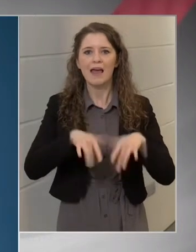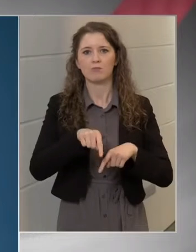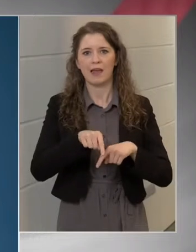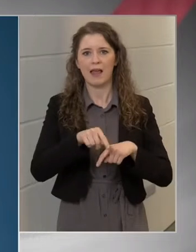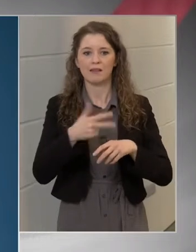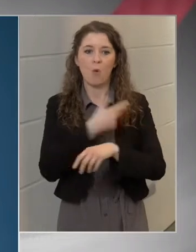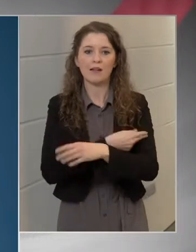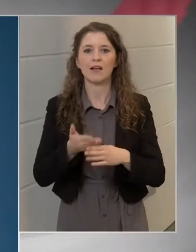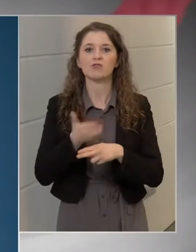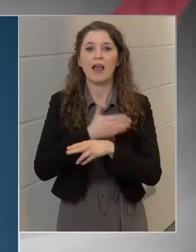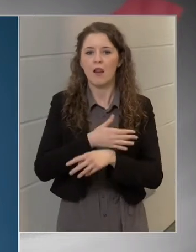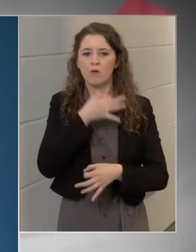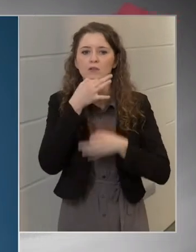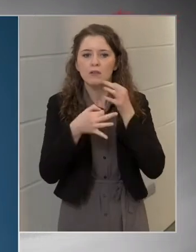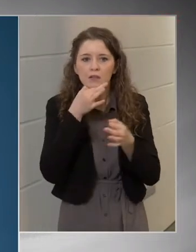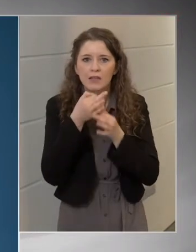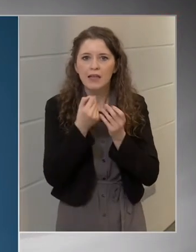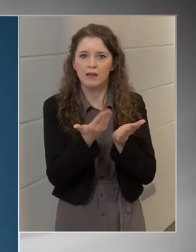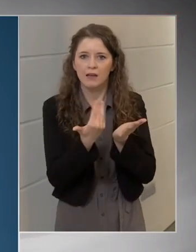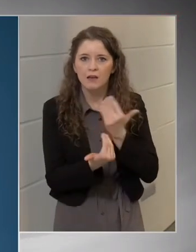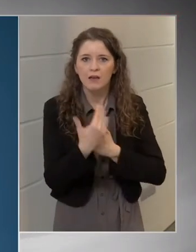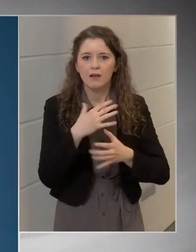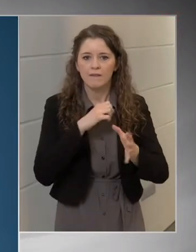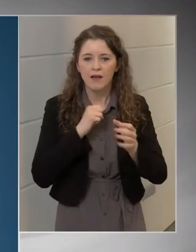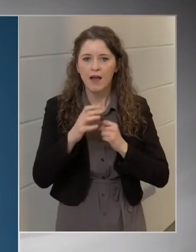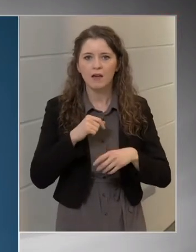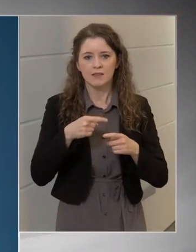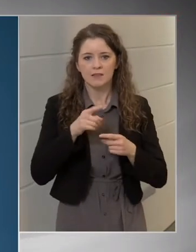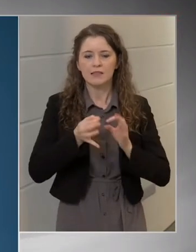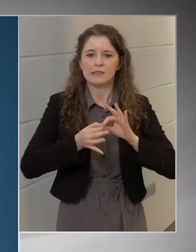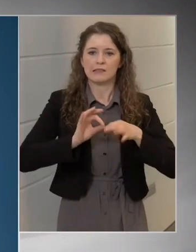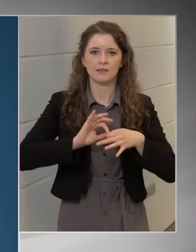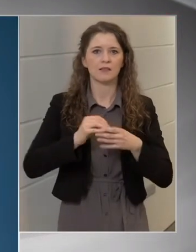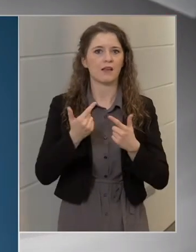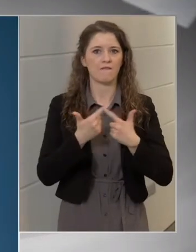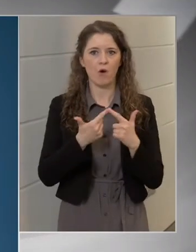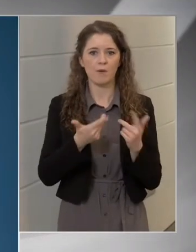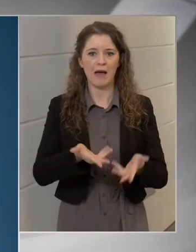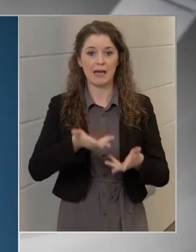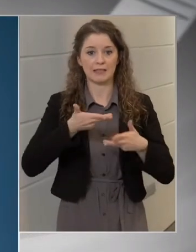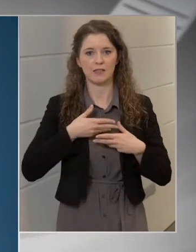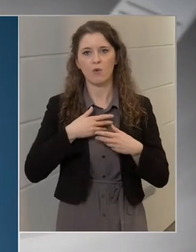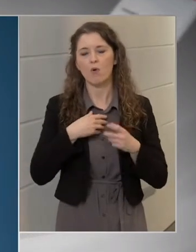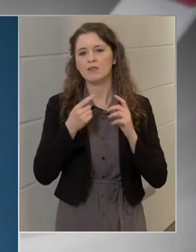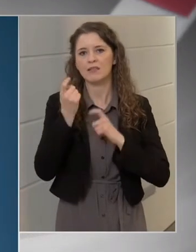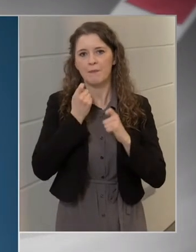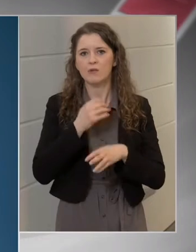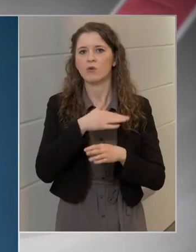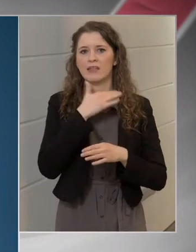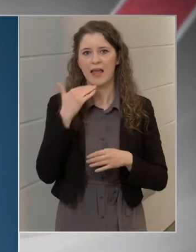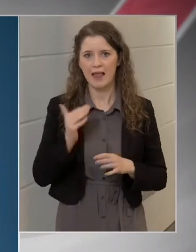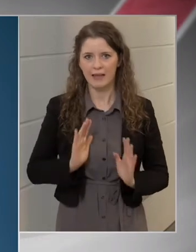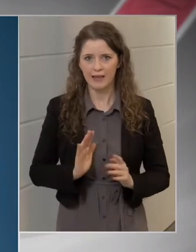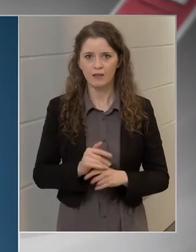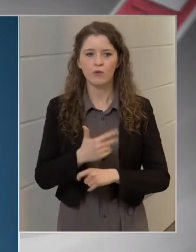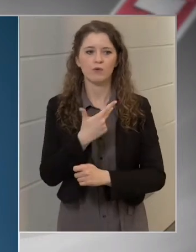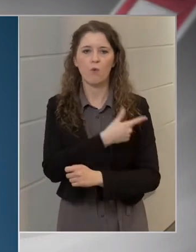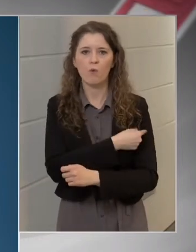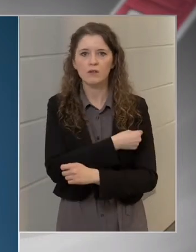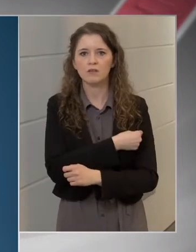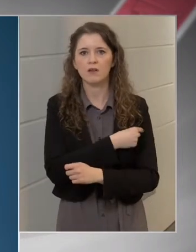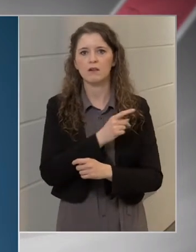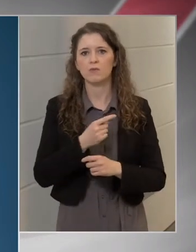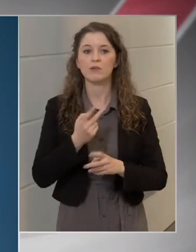abban bízunk, hogy mindez az információforrás elegendő ahhoz, hogy az oltakozás, az